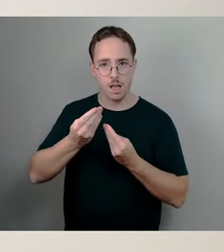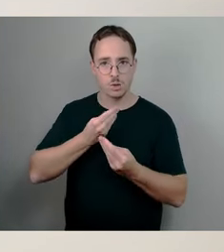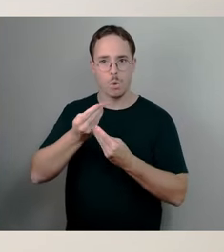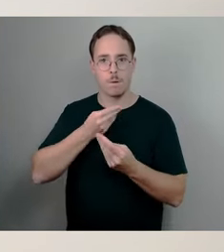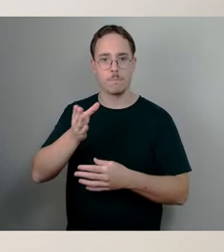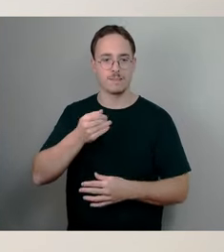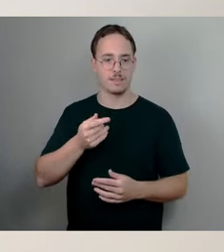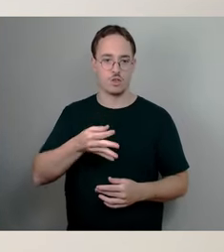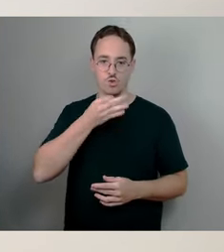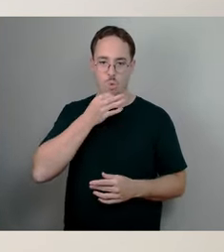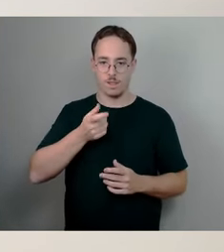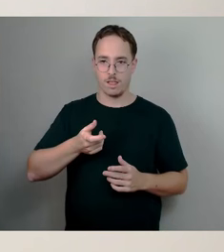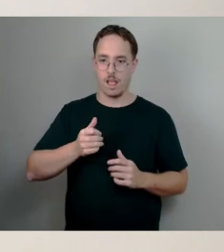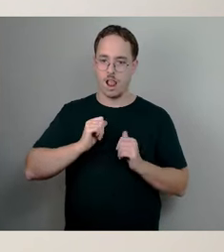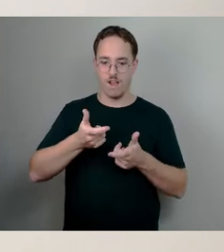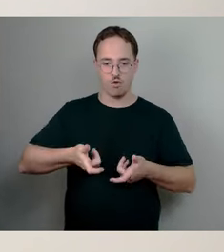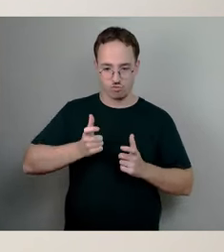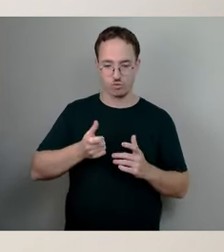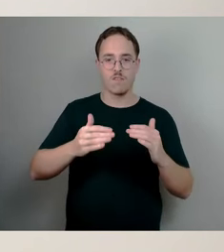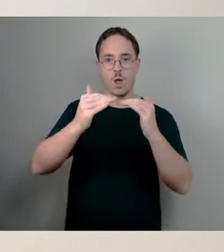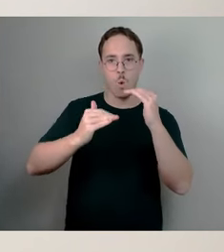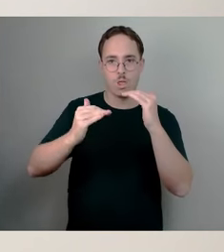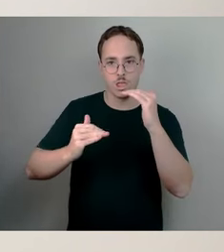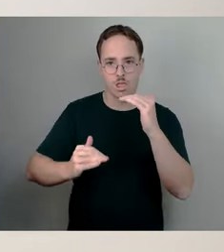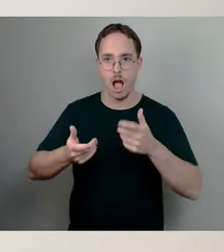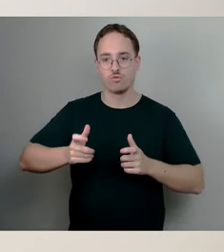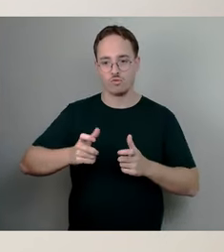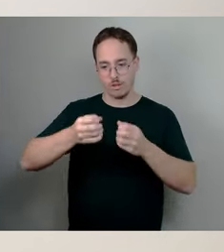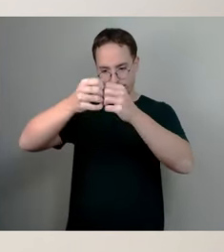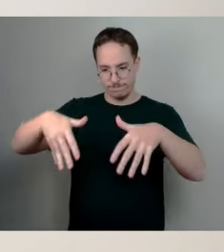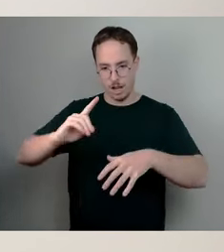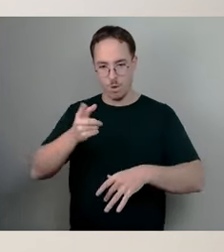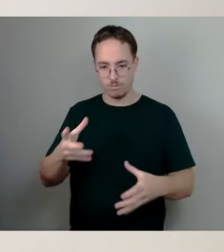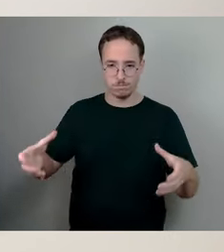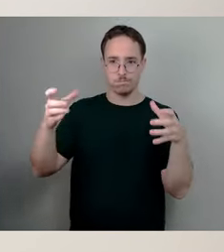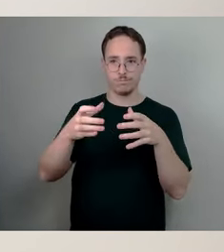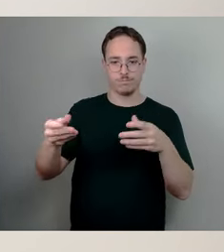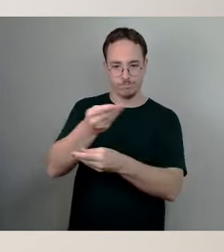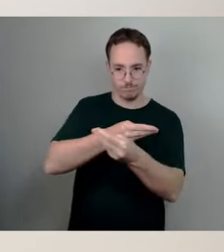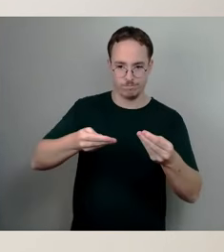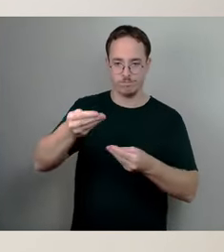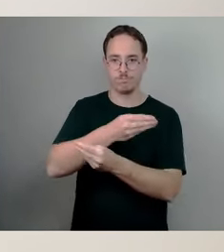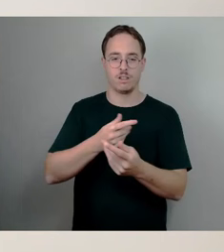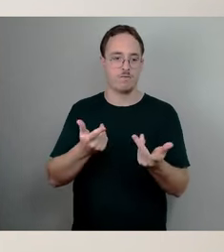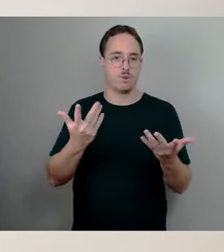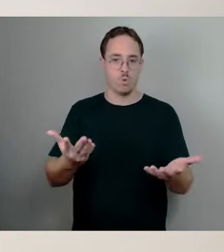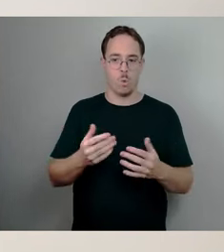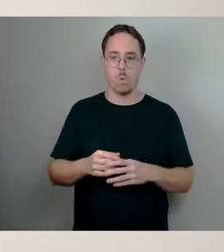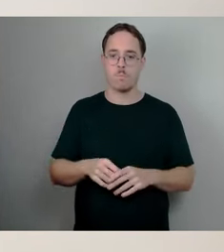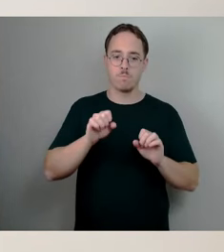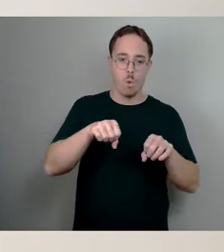mit Unterausschüssen. Und dort gründlich nochmal sortieren, was ist gerechtfertigt bei dem derzeitigen Budget, was ist nicht